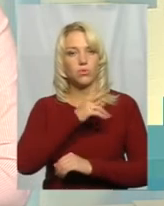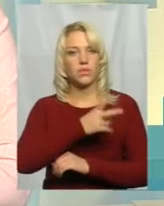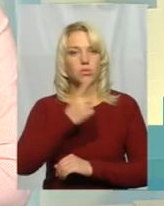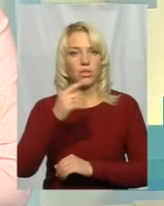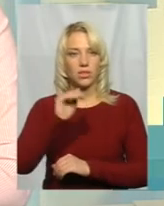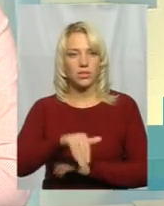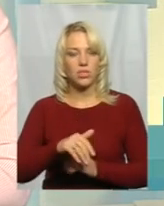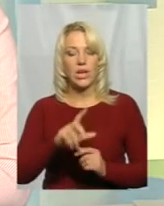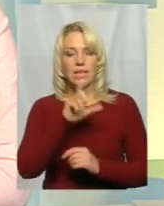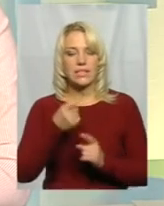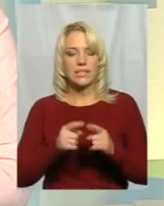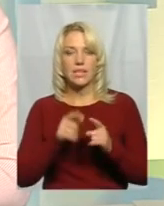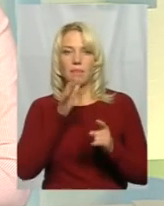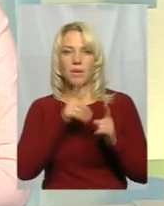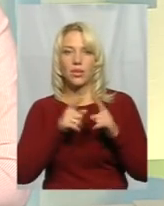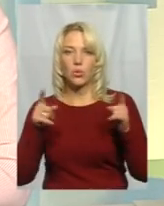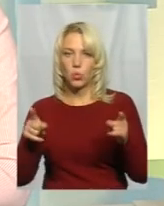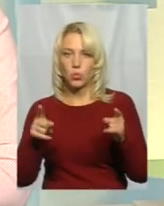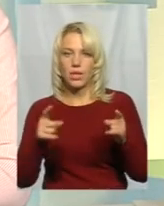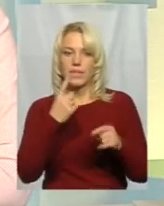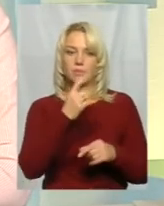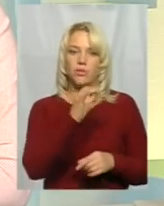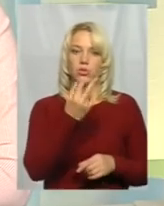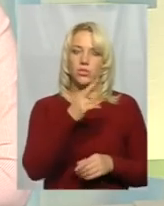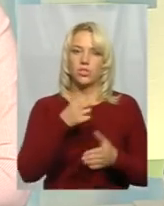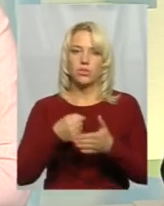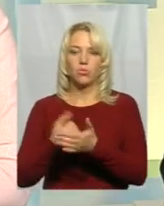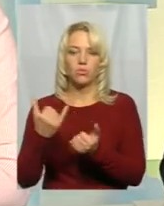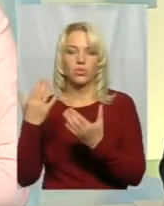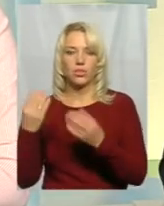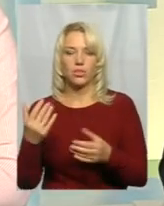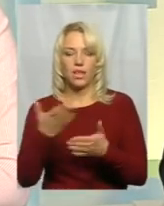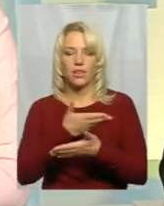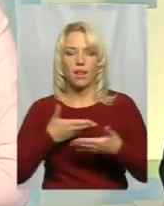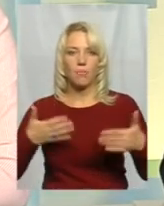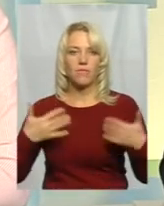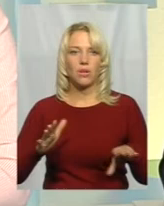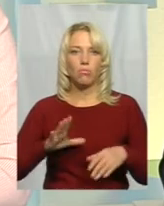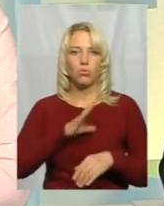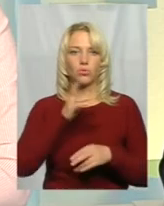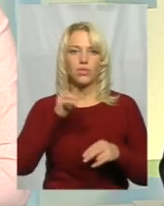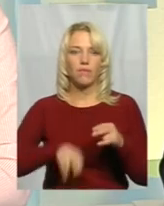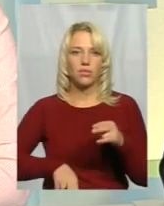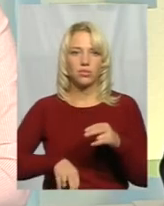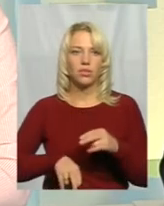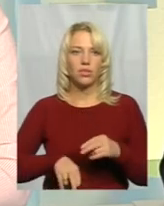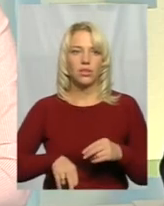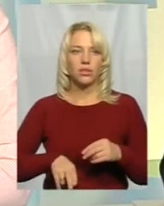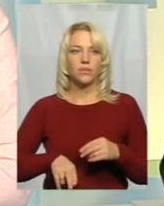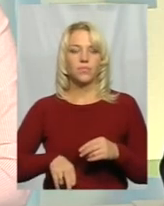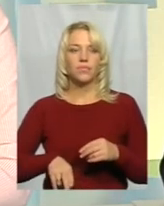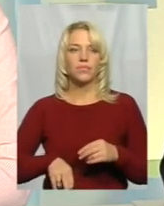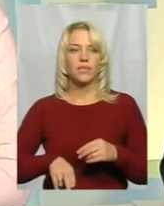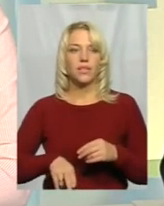цей період з 1 січня по сьогоднішній день нами вже було завершено близько